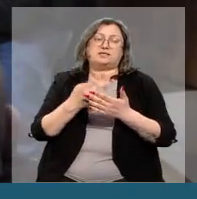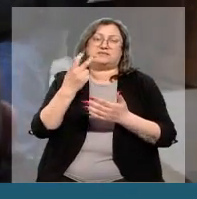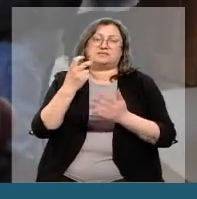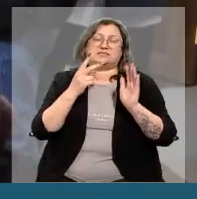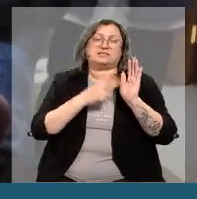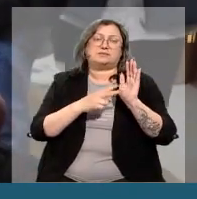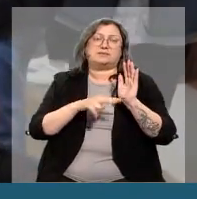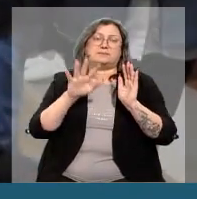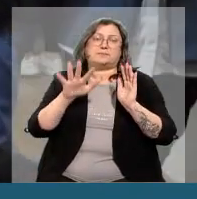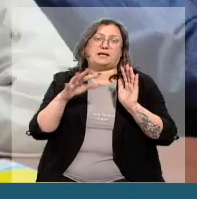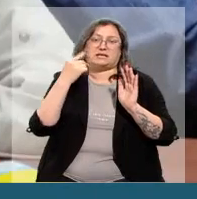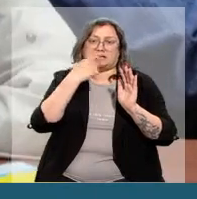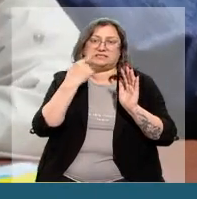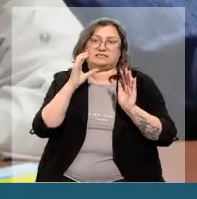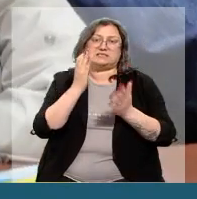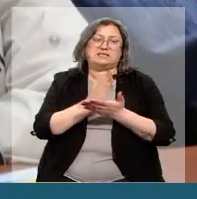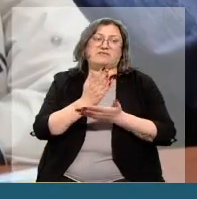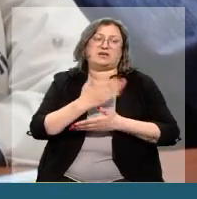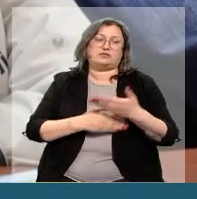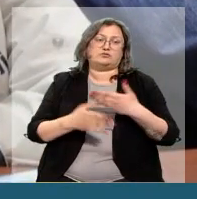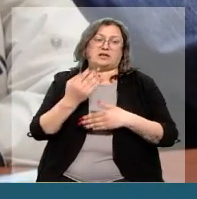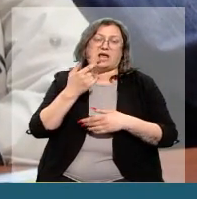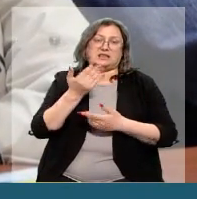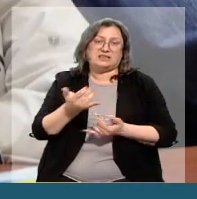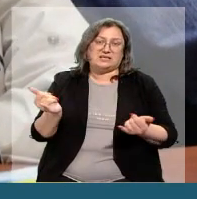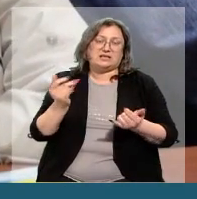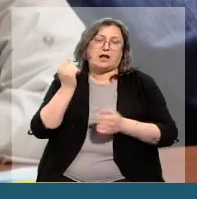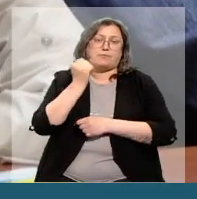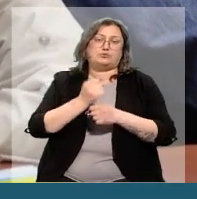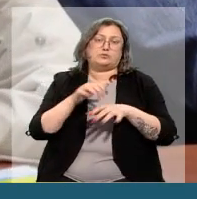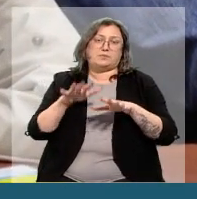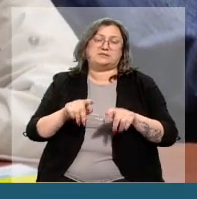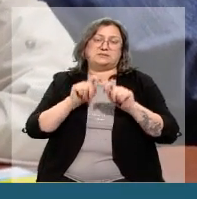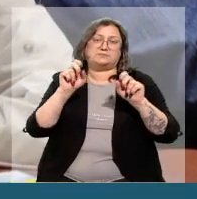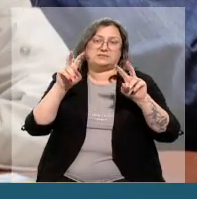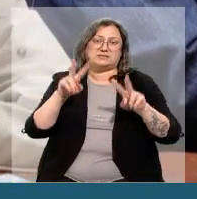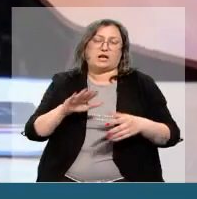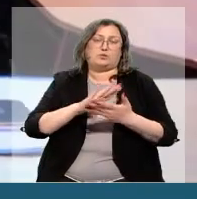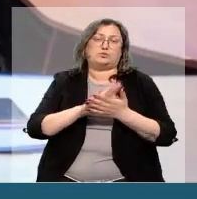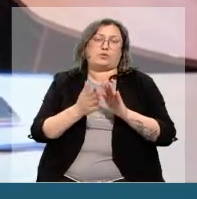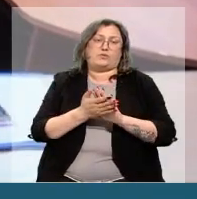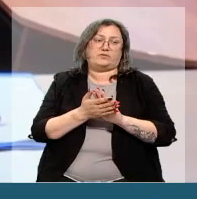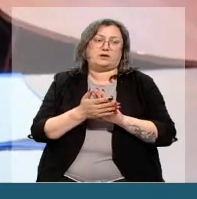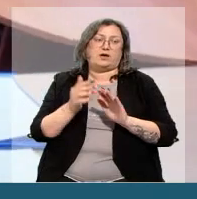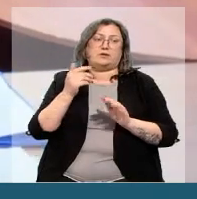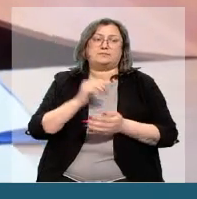275 лиц с инвалидностью. Для них на рабочих местах создаются специальные условия.